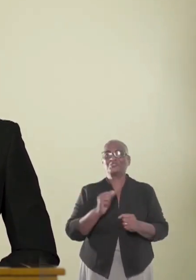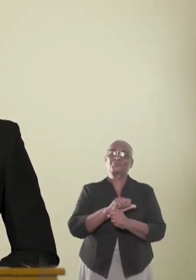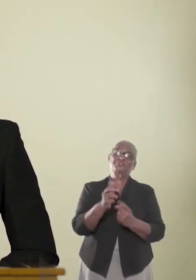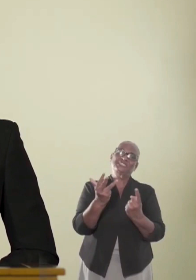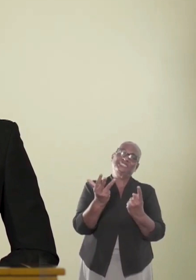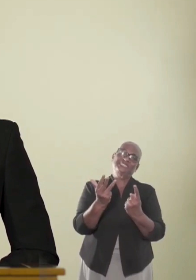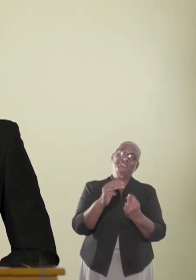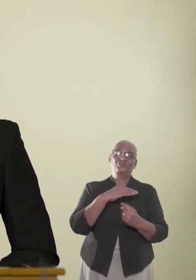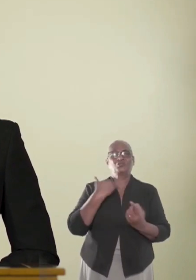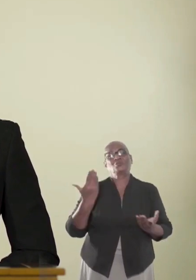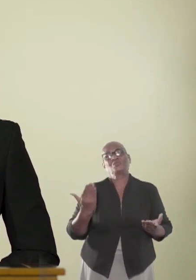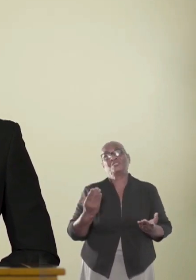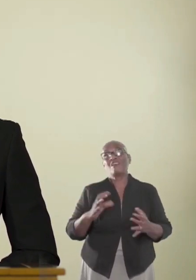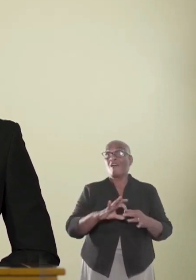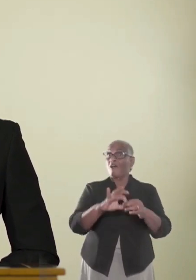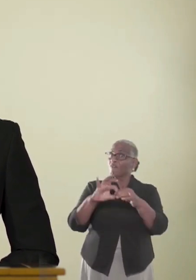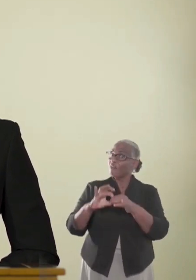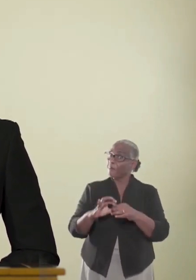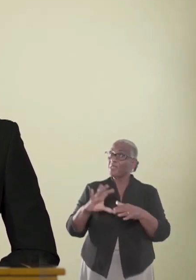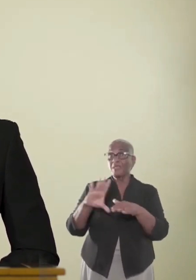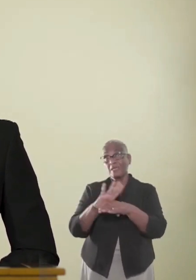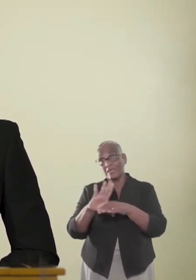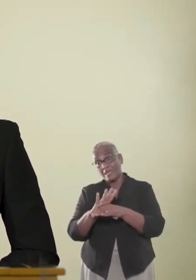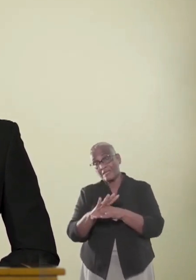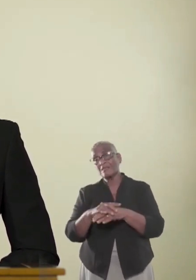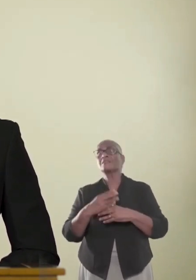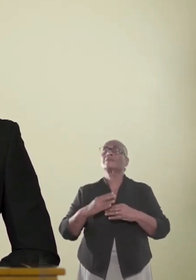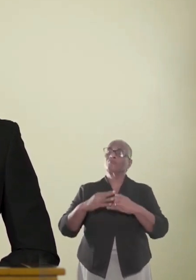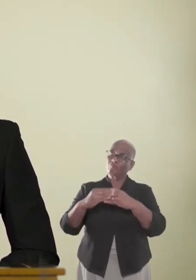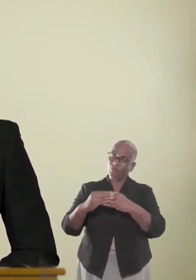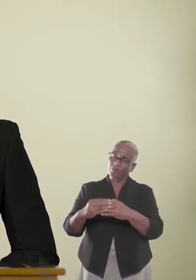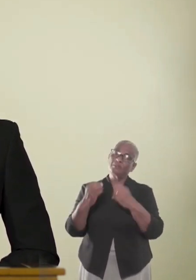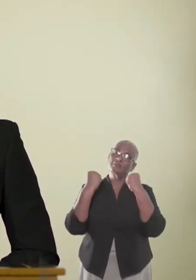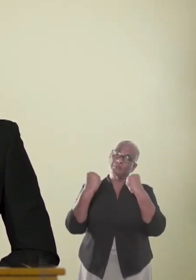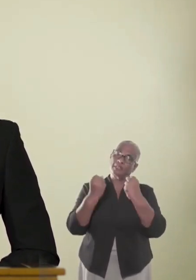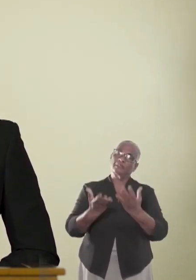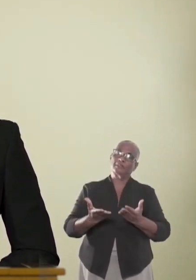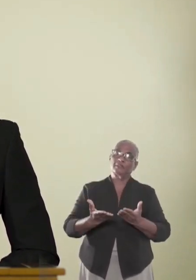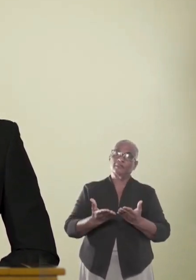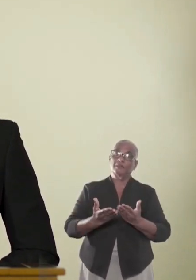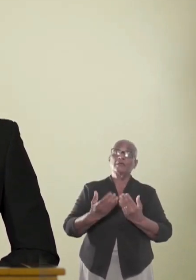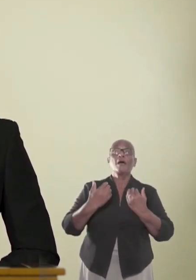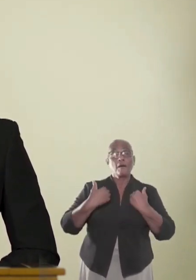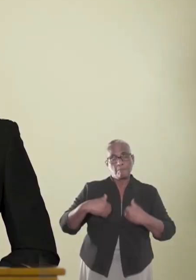tegen COVID-19. Familie en nabestaanden, gecondoleerd.